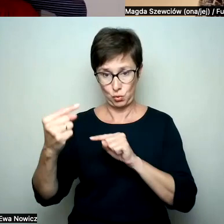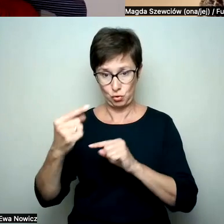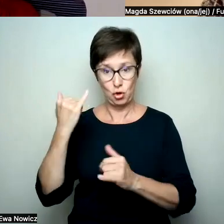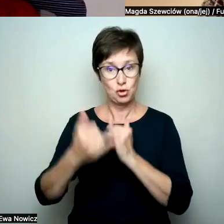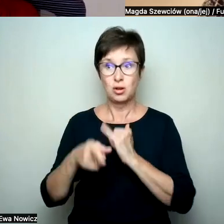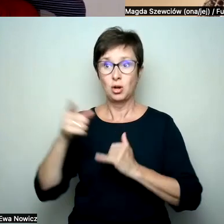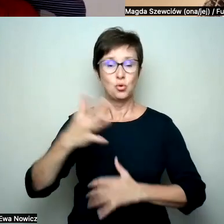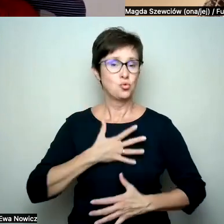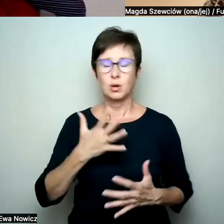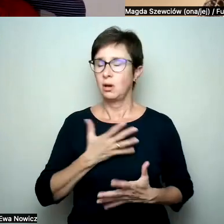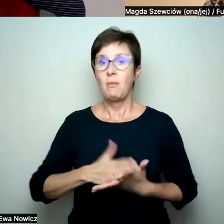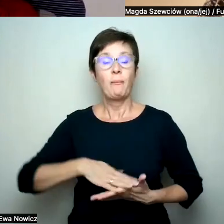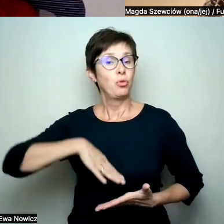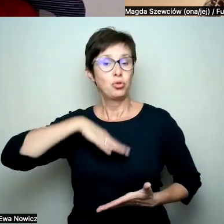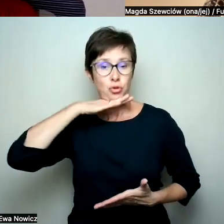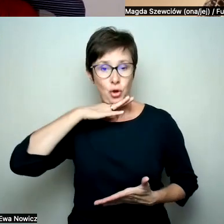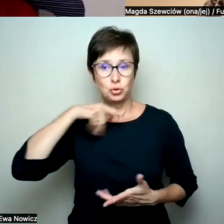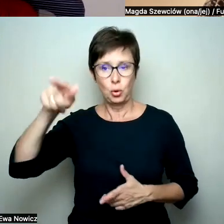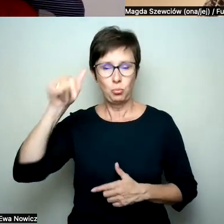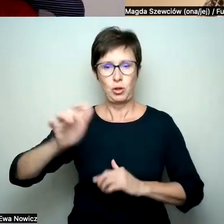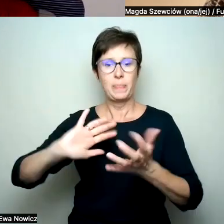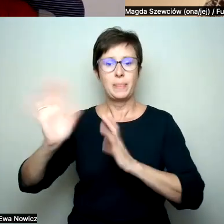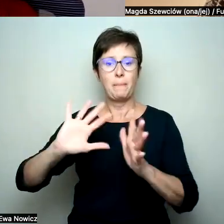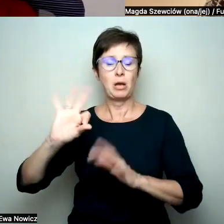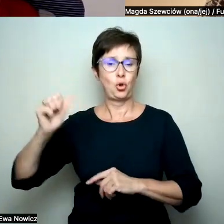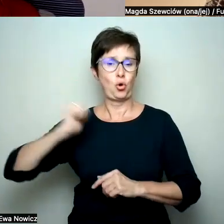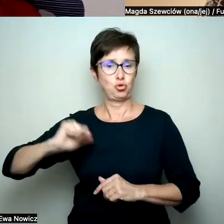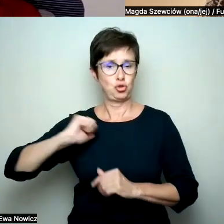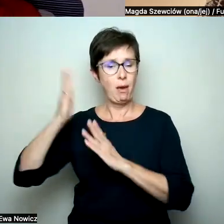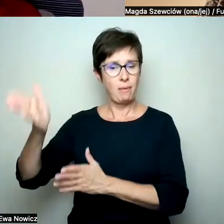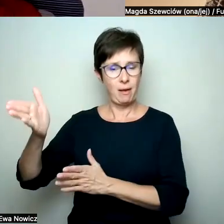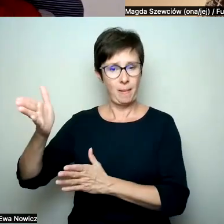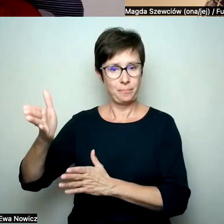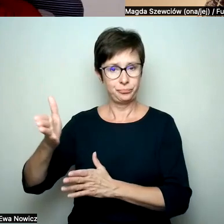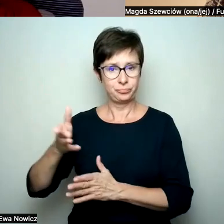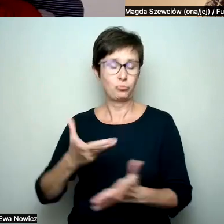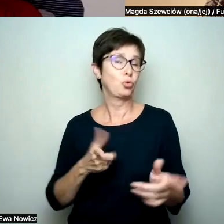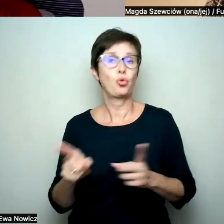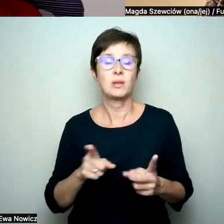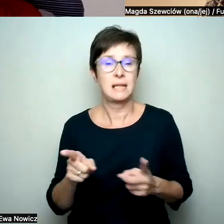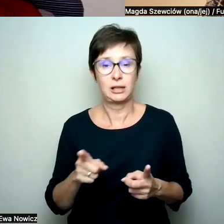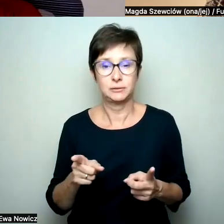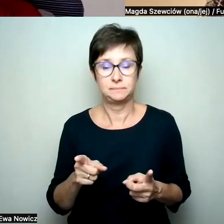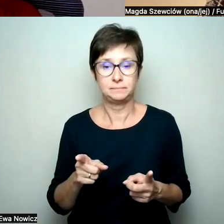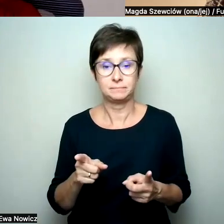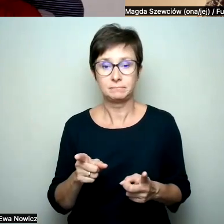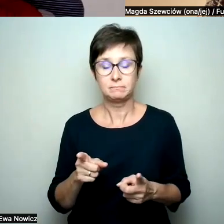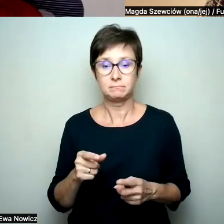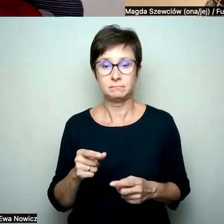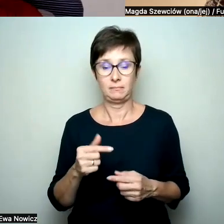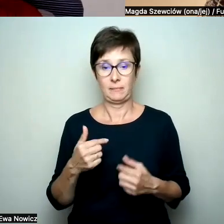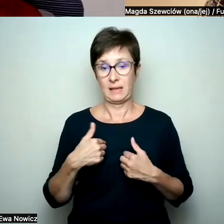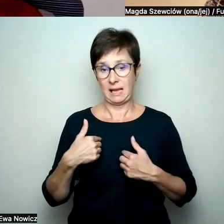przerasta, to muszą zadbać o siebie. To znaczy, jeśli jesteśmy